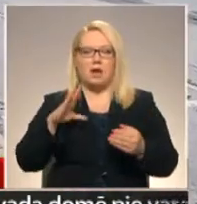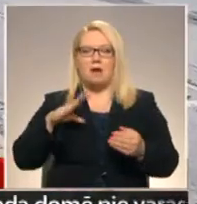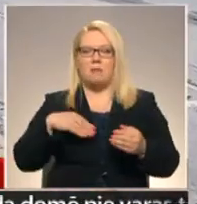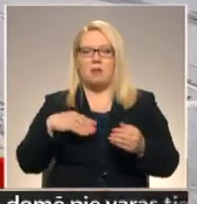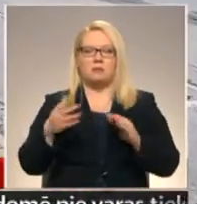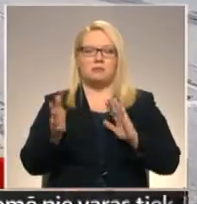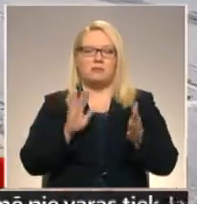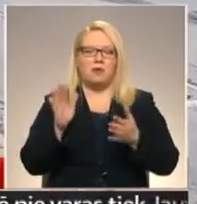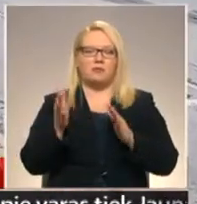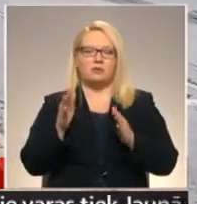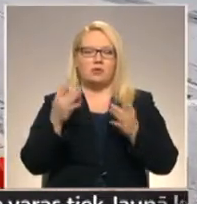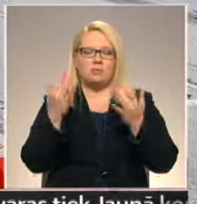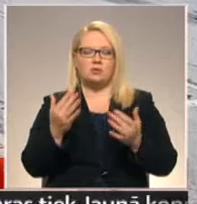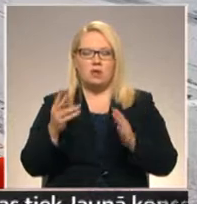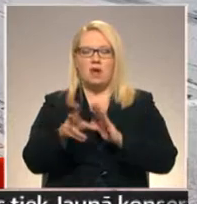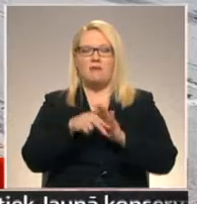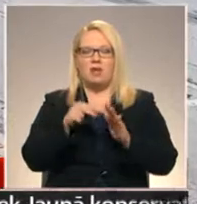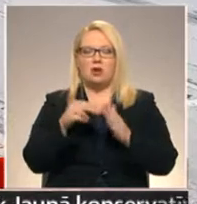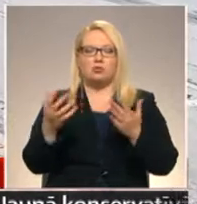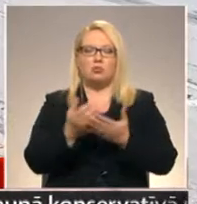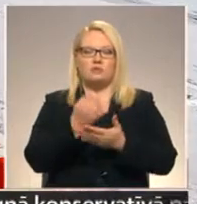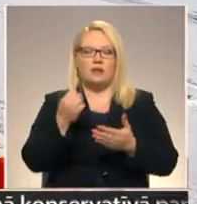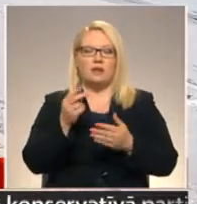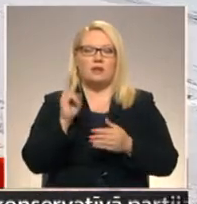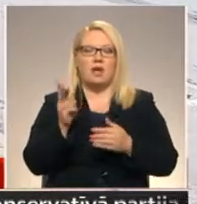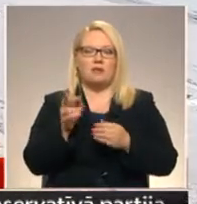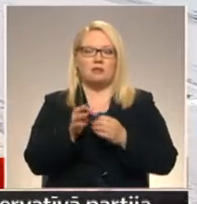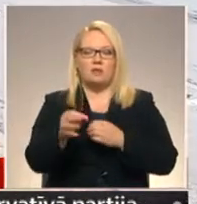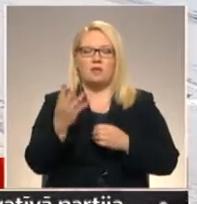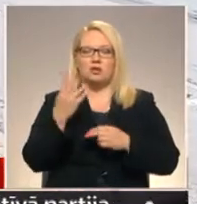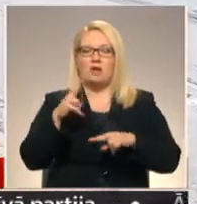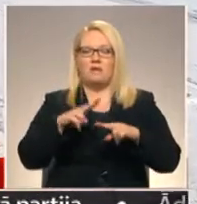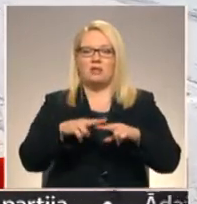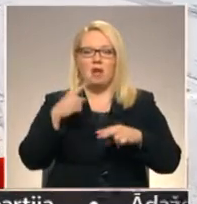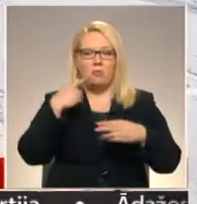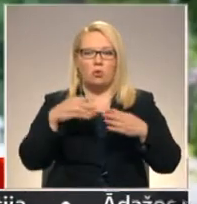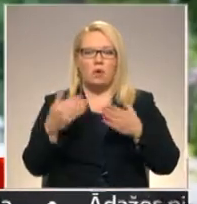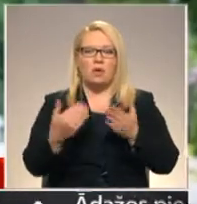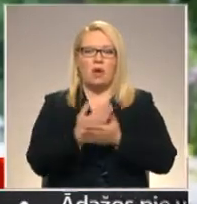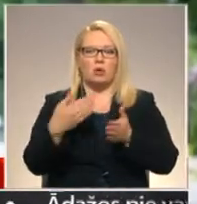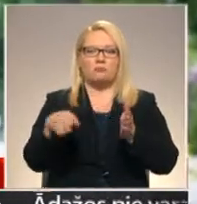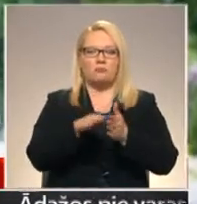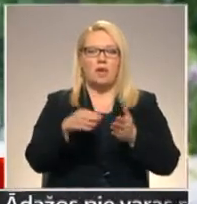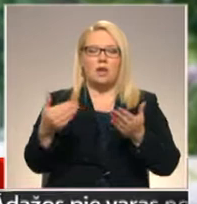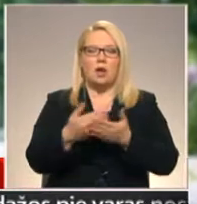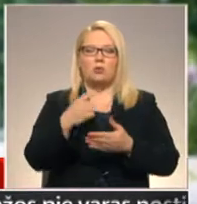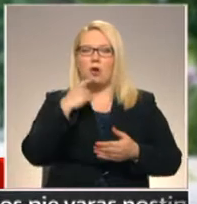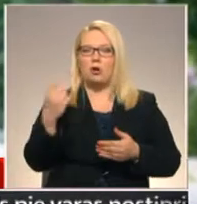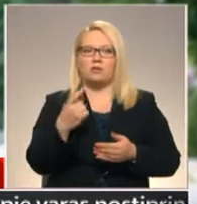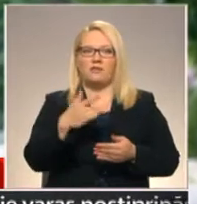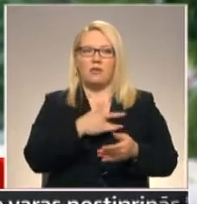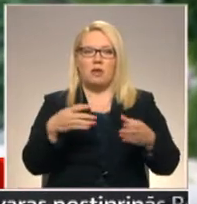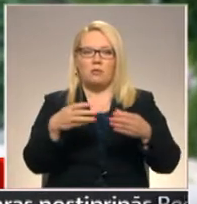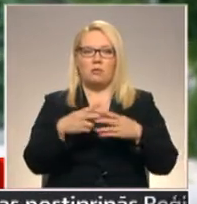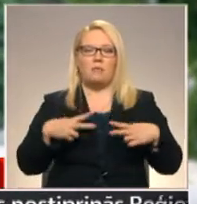provizorskajiem rezultātiem vēlēšana uzvarētāja Čekavas novadāra četrām vietām domē ir jaunpienācēja jaunā konservatīvā partija,